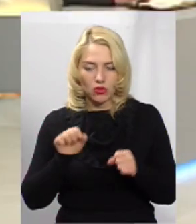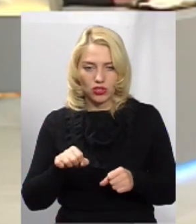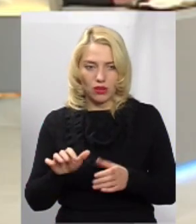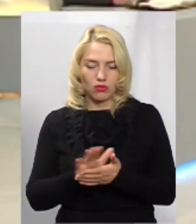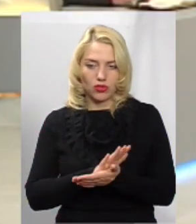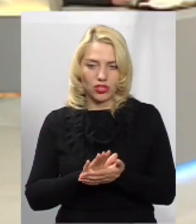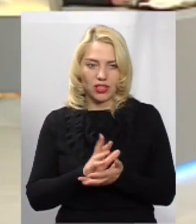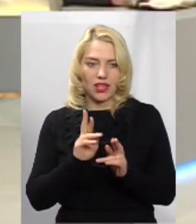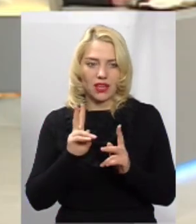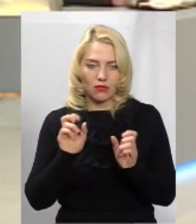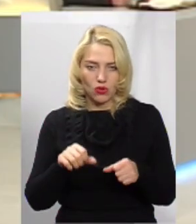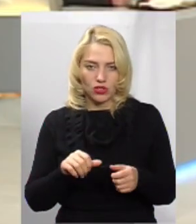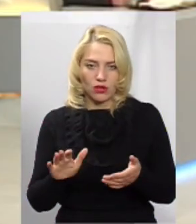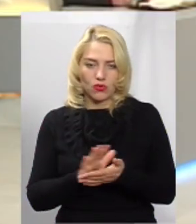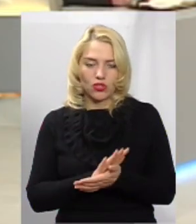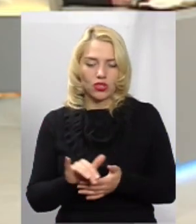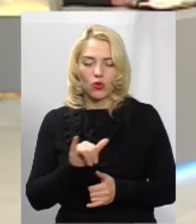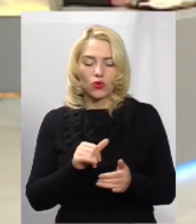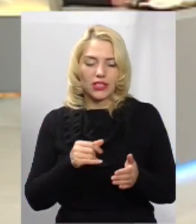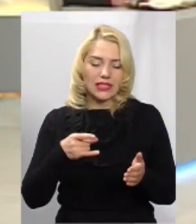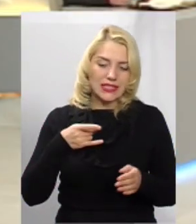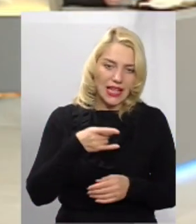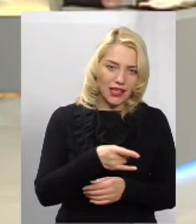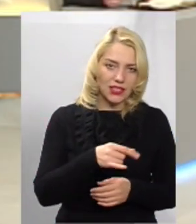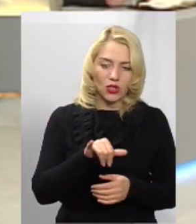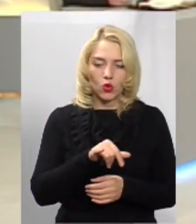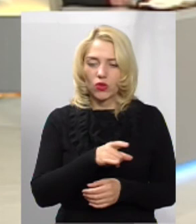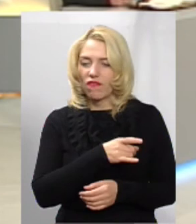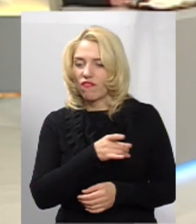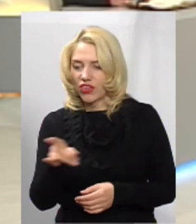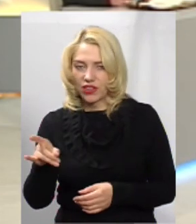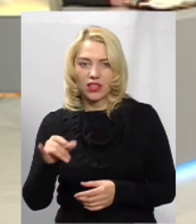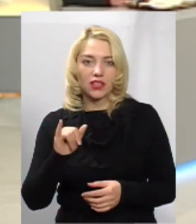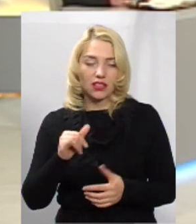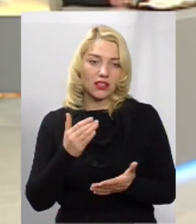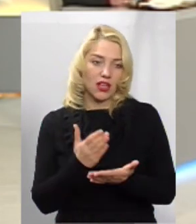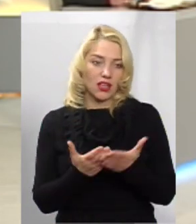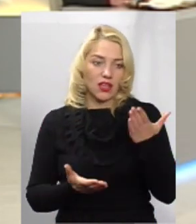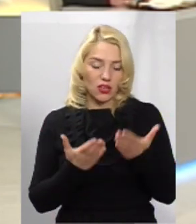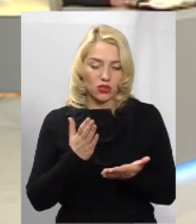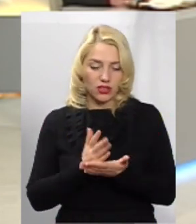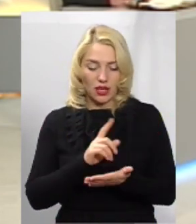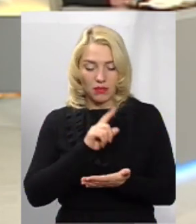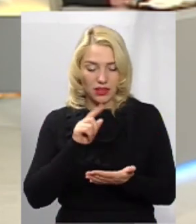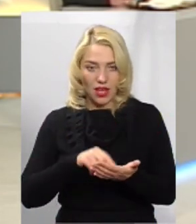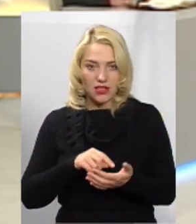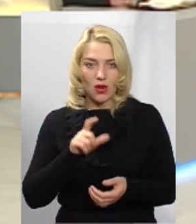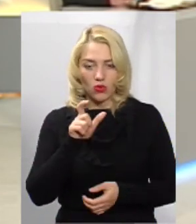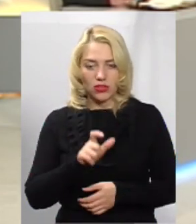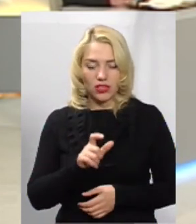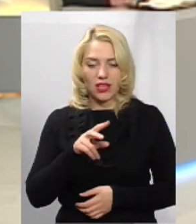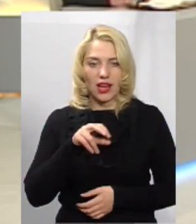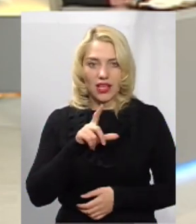можна почистити, кудою заїхати, кудою виїхати. Якщо є питання, наприклад, до мешканця мікрорайону Лезнево,